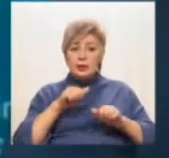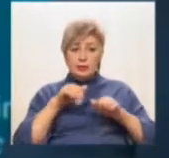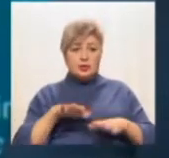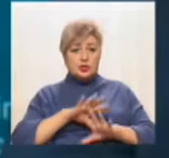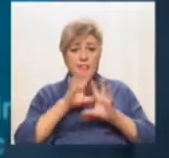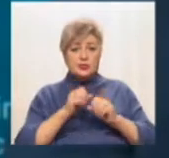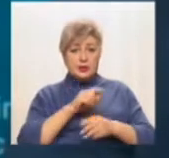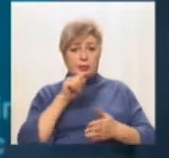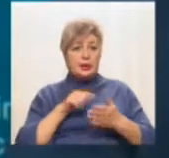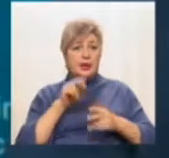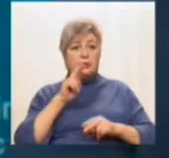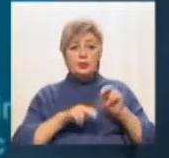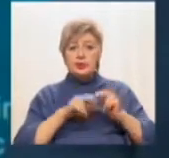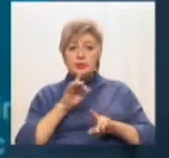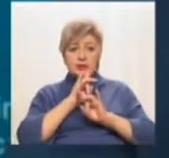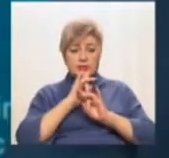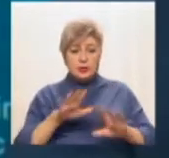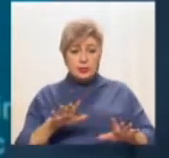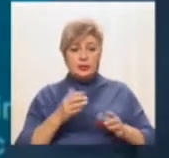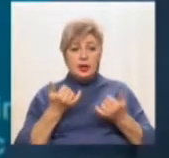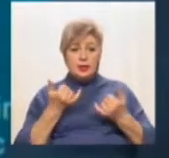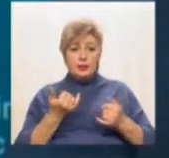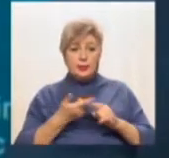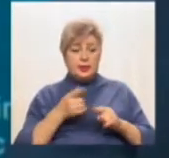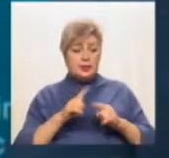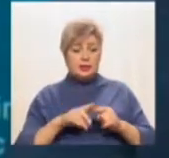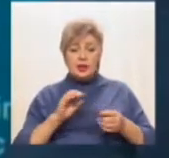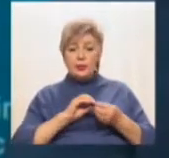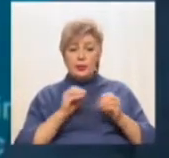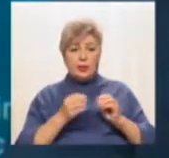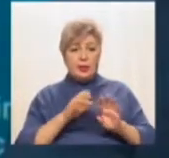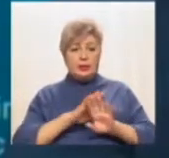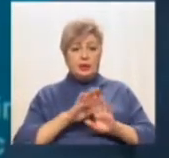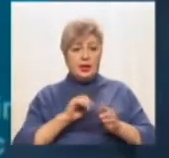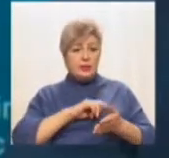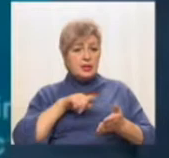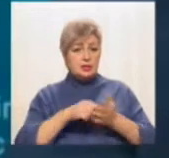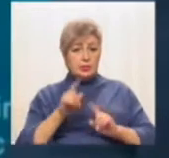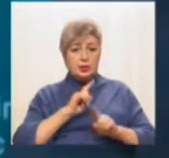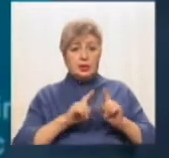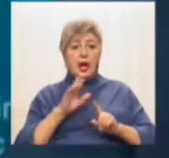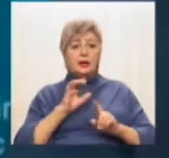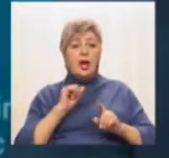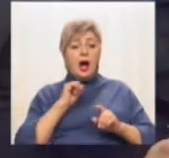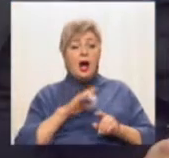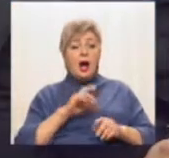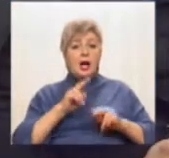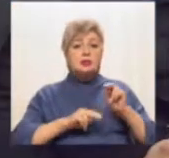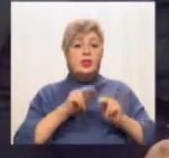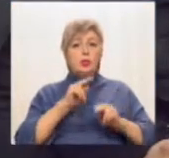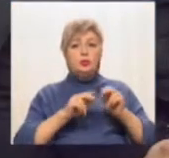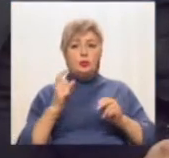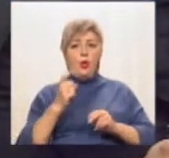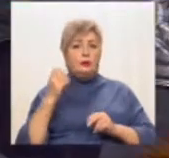будівництва не буде. Тепер це вже проблеми не міської ради, а забудовника. Нехай він їде та вирішує ці питання з людьми. Віталій